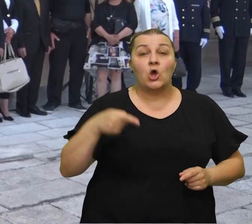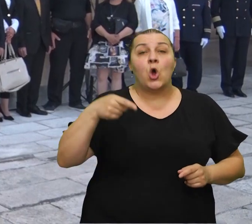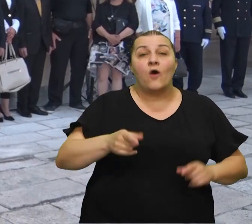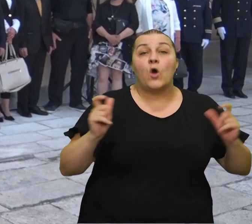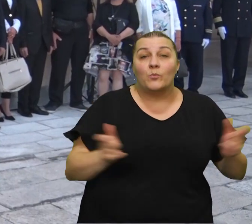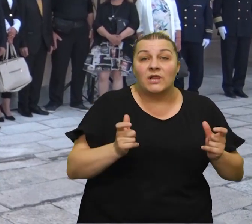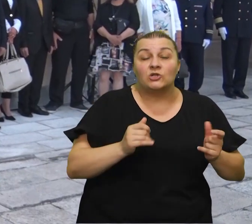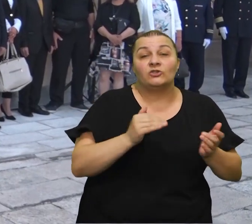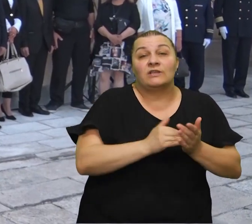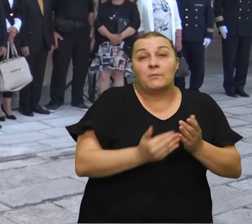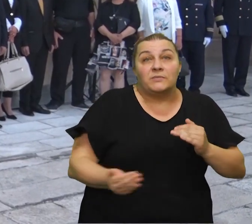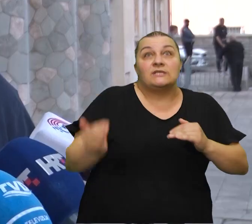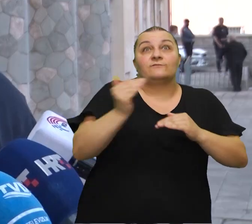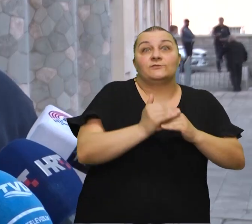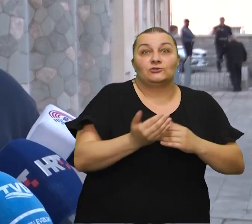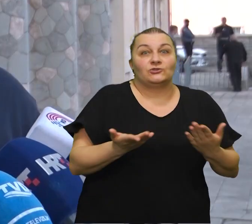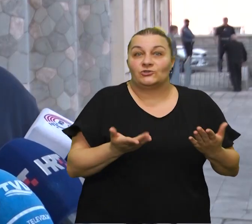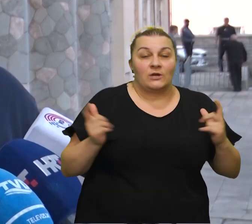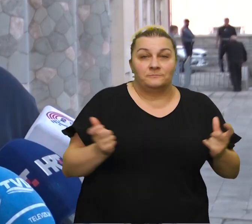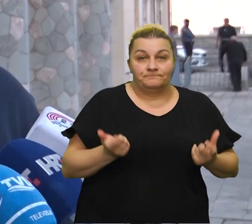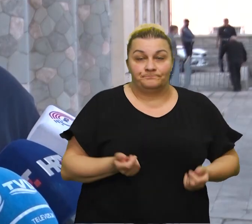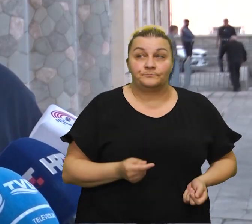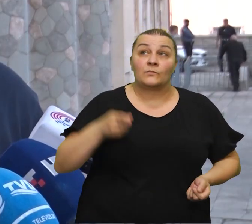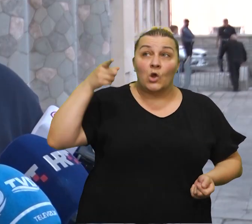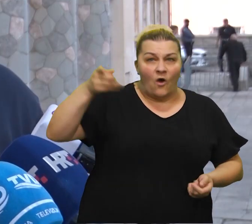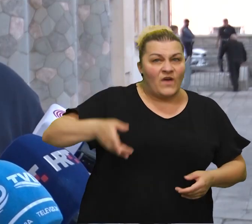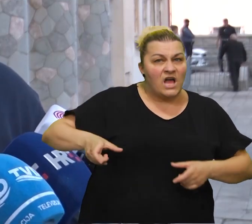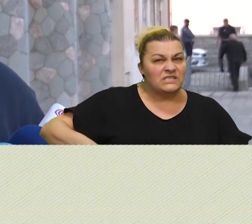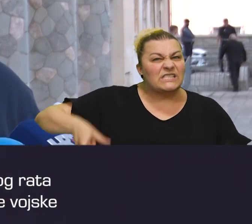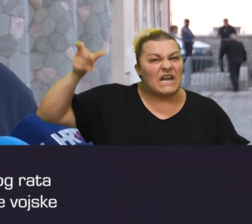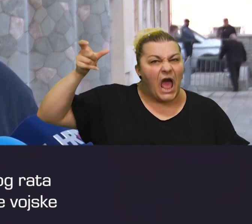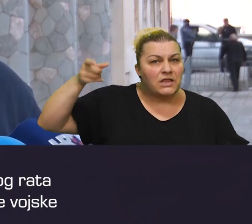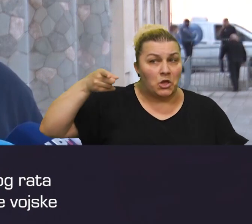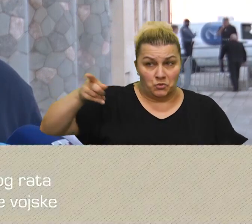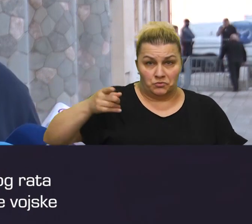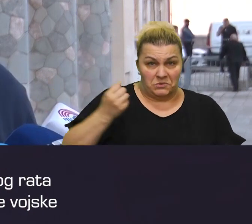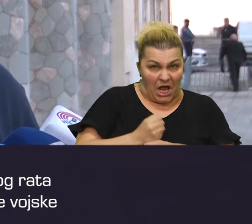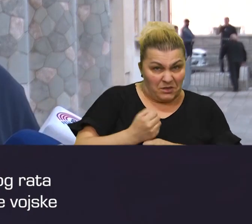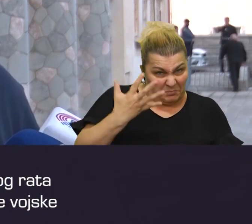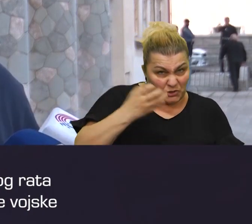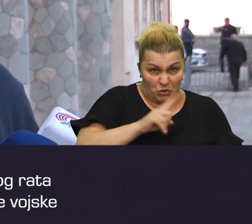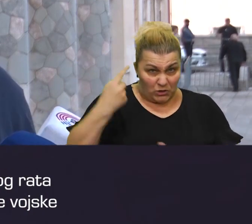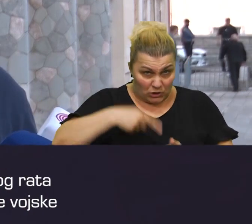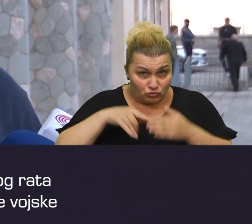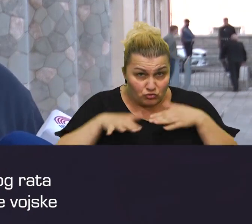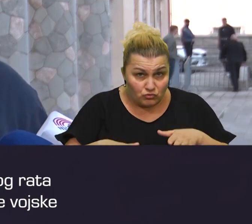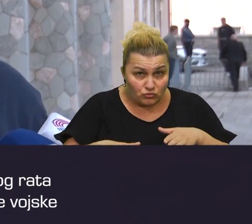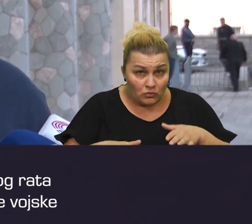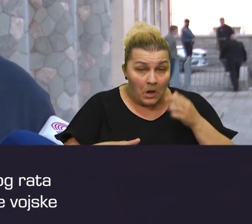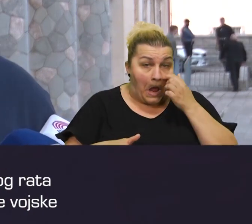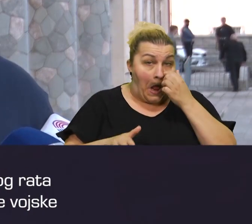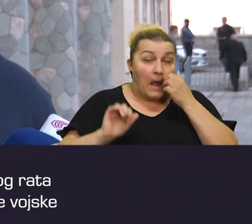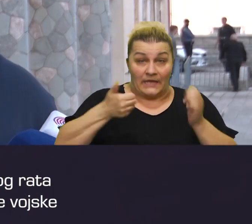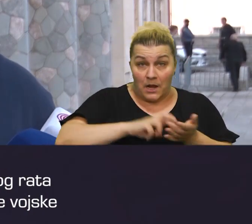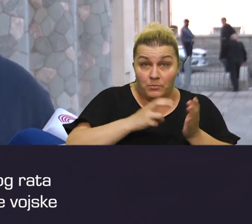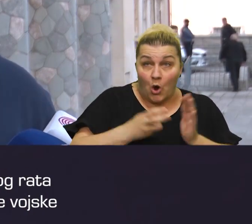trebalo nositi veću težinu. Pazirajte, ovo zgrade rade tu koliko 500 milijada ljudi. Zdali je problem da